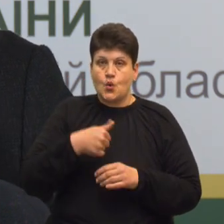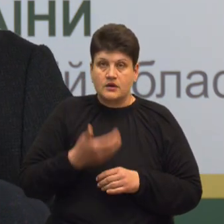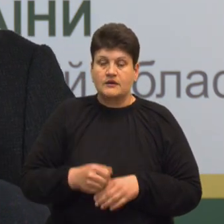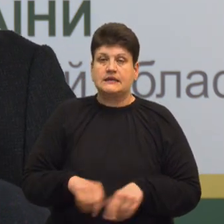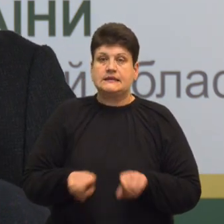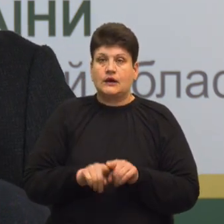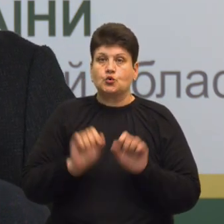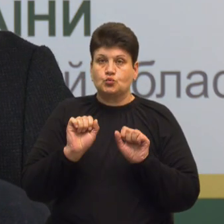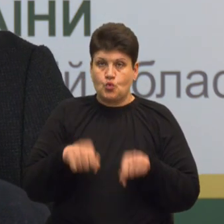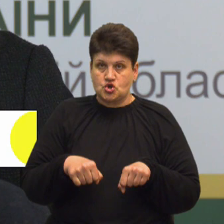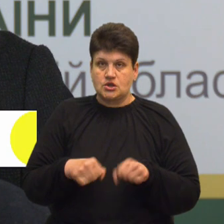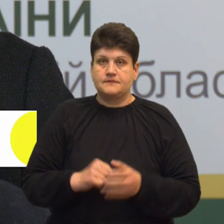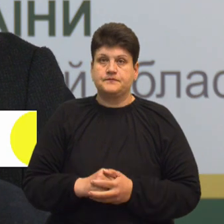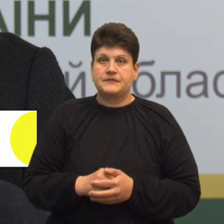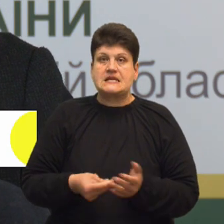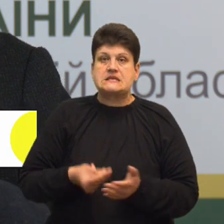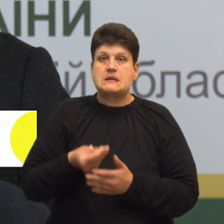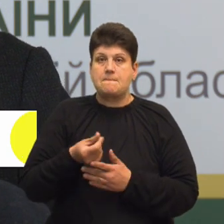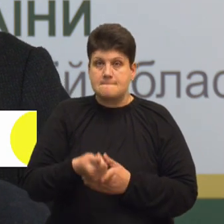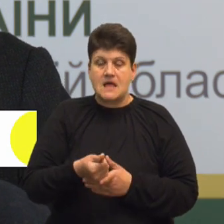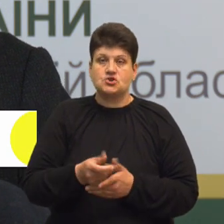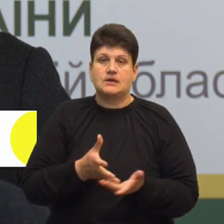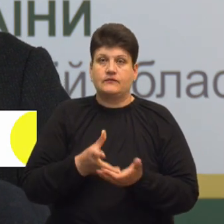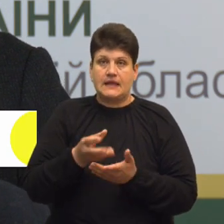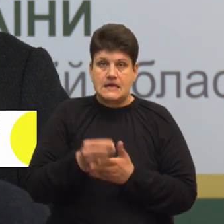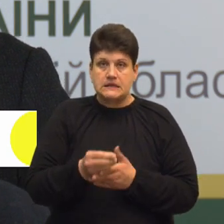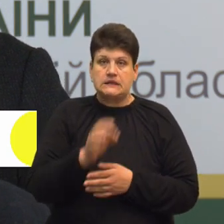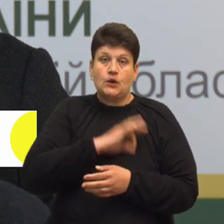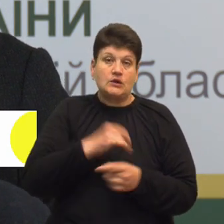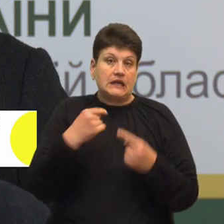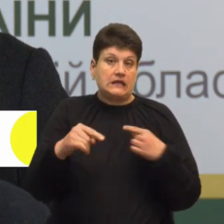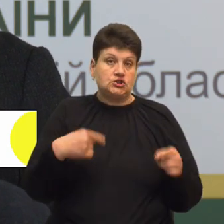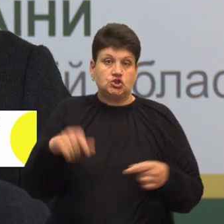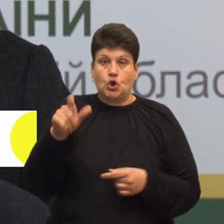можна сплачувати страхові внески на користь інших осіб.